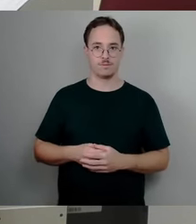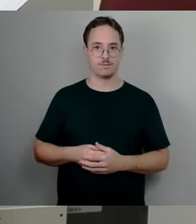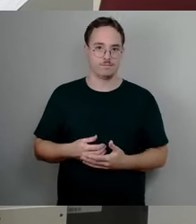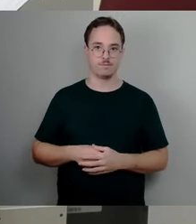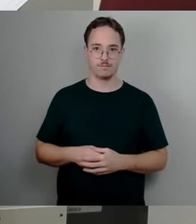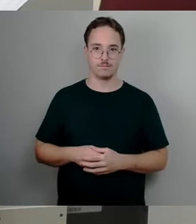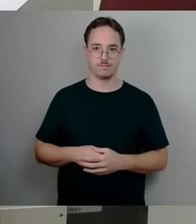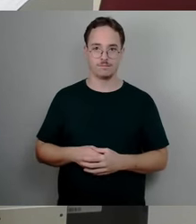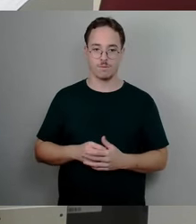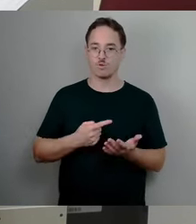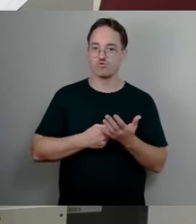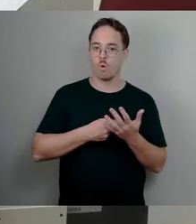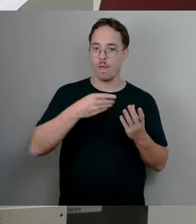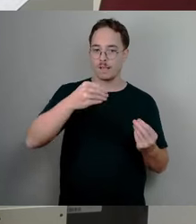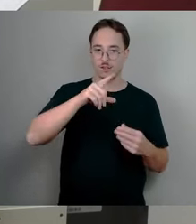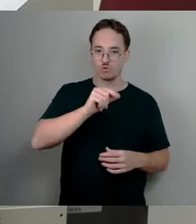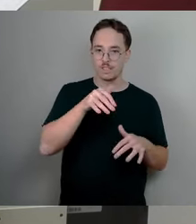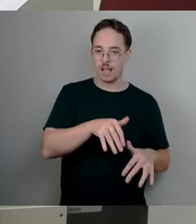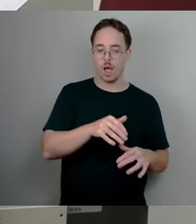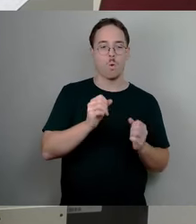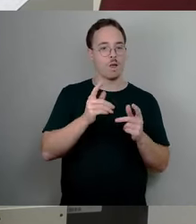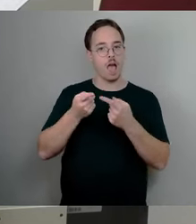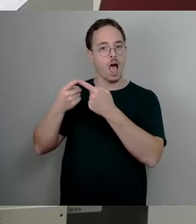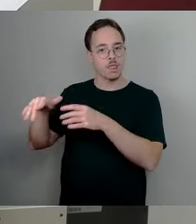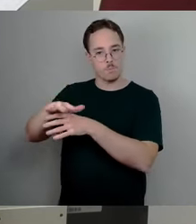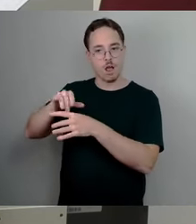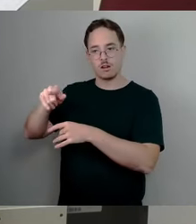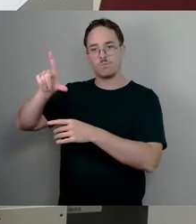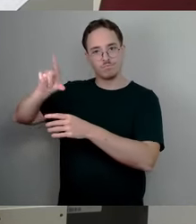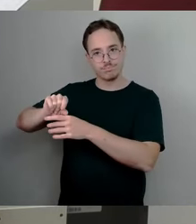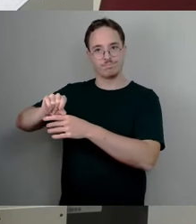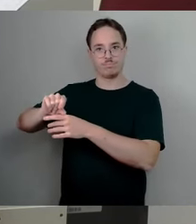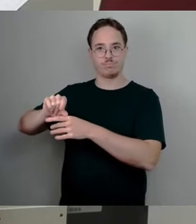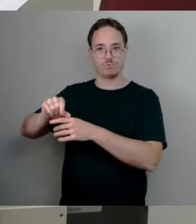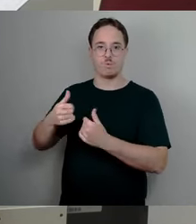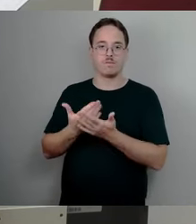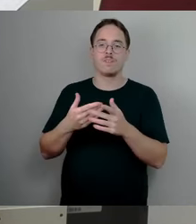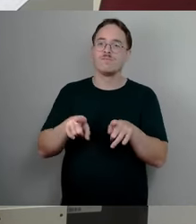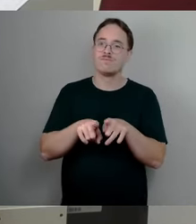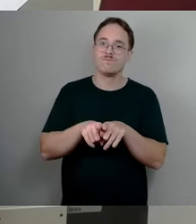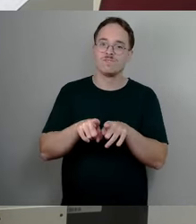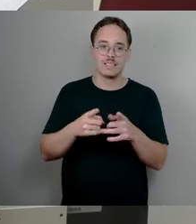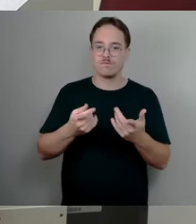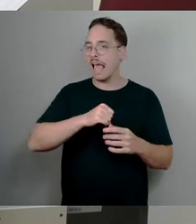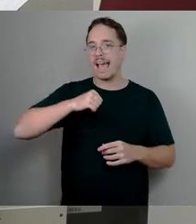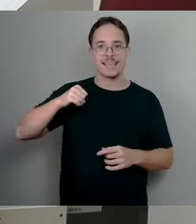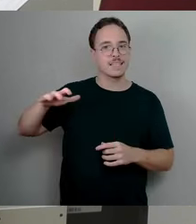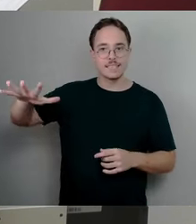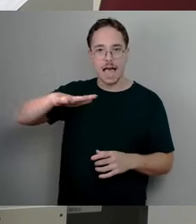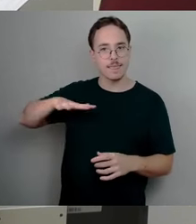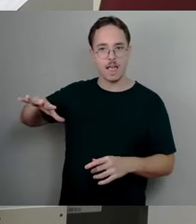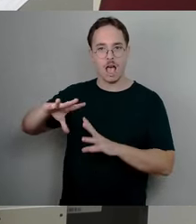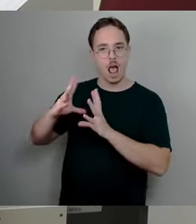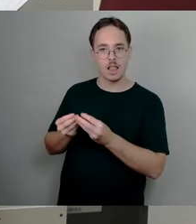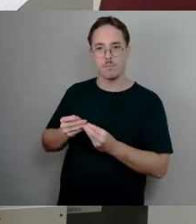dann wird eben an anderer Stelle gekürzt. Also so wie es Herr Zastrow dann immer tut oder die anderen von der rechten Seite, so von wegen, man nimmt den